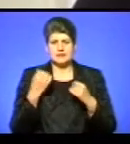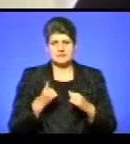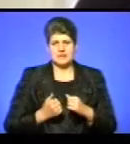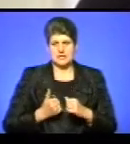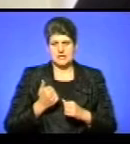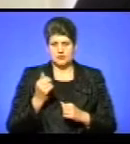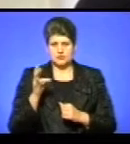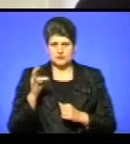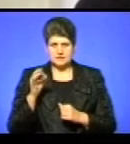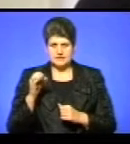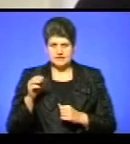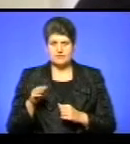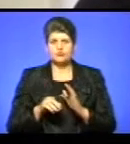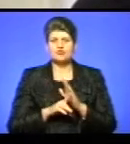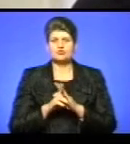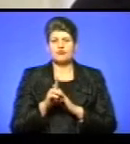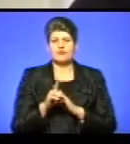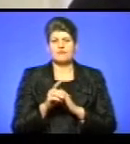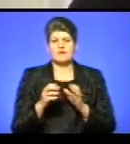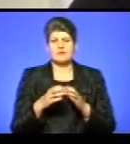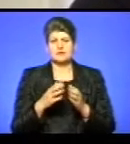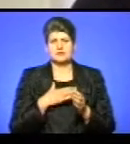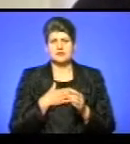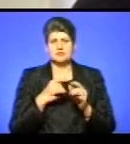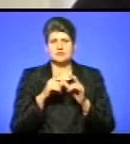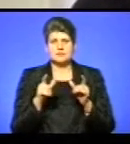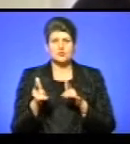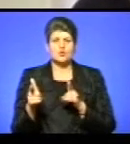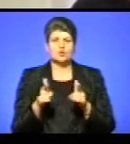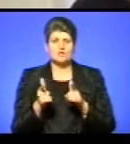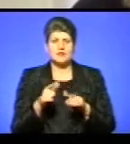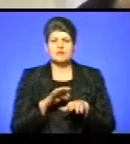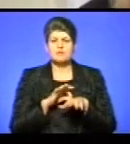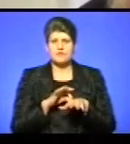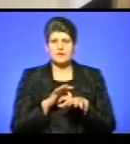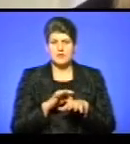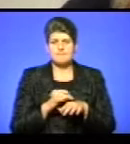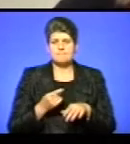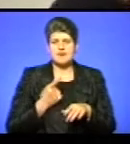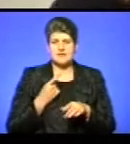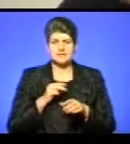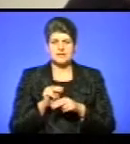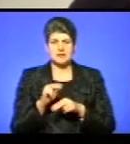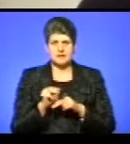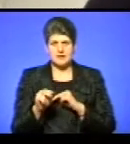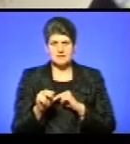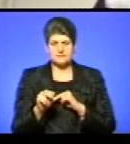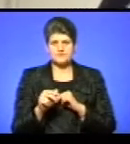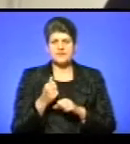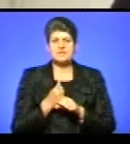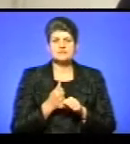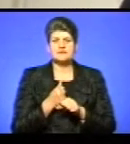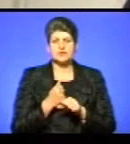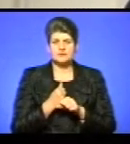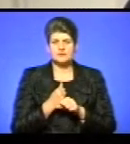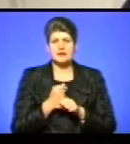початкова ланка нашого закладу підготувала і провела майстер-клас із виготовлення